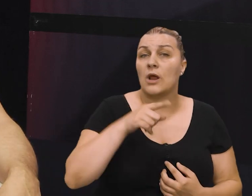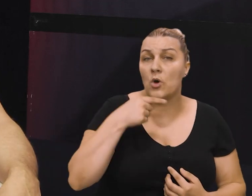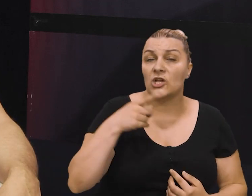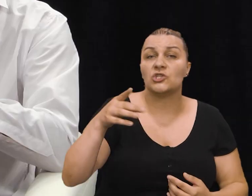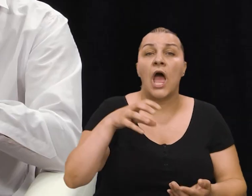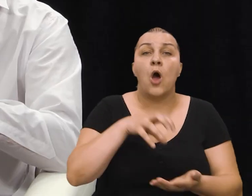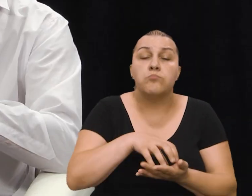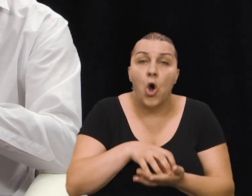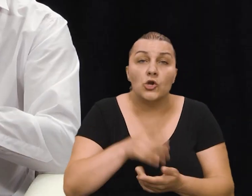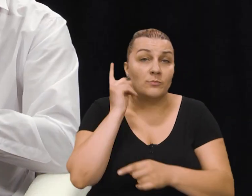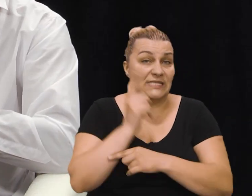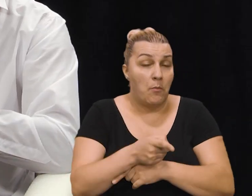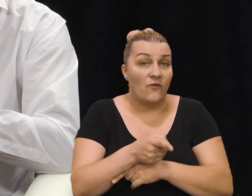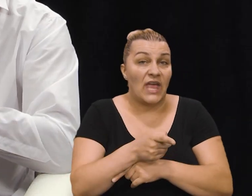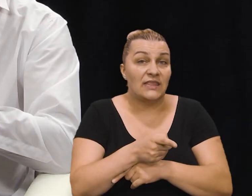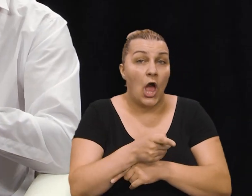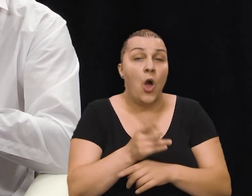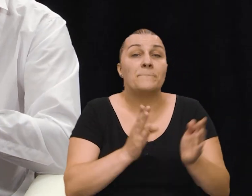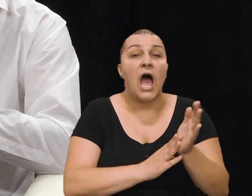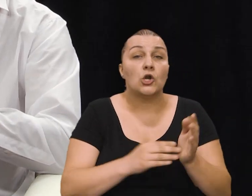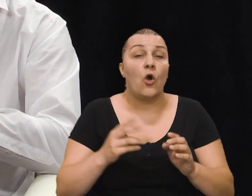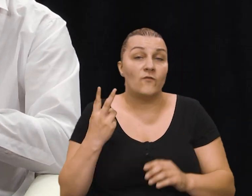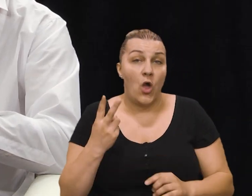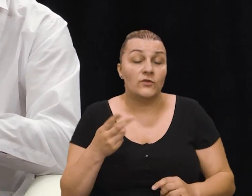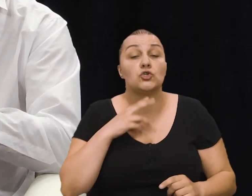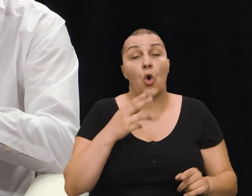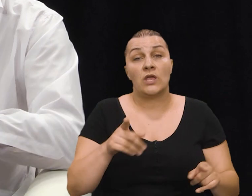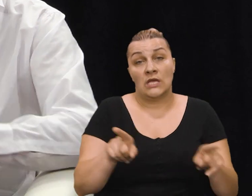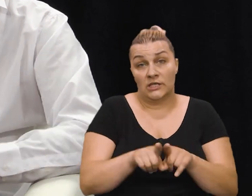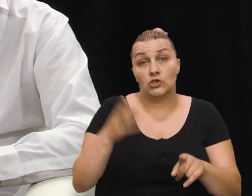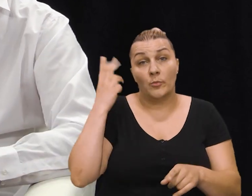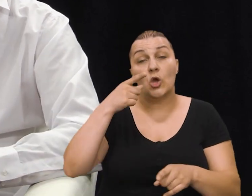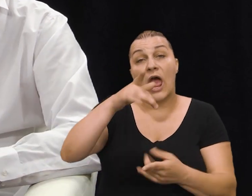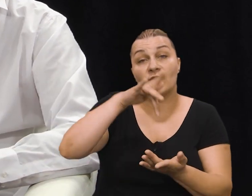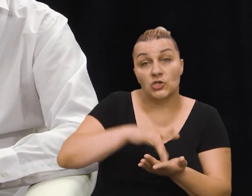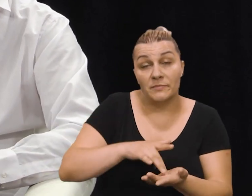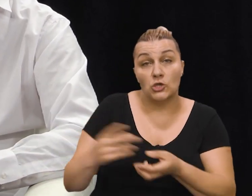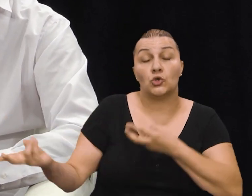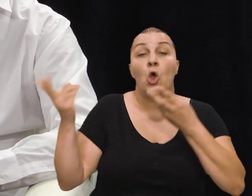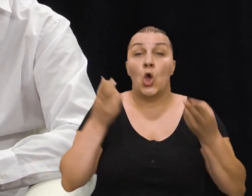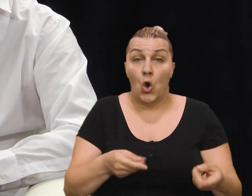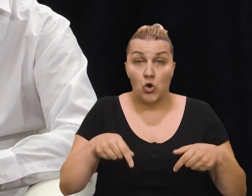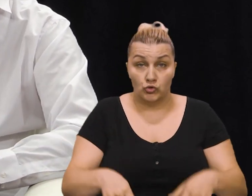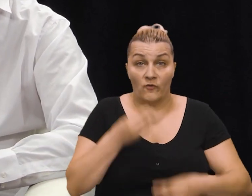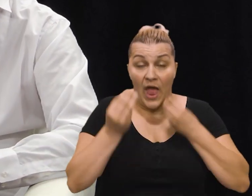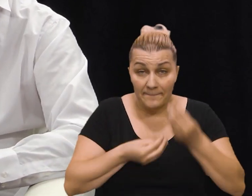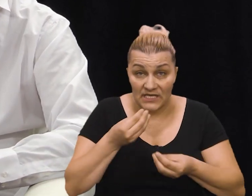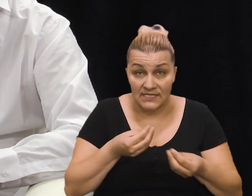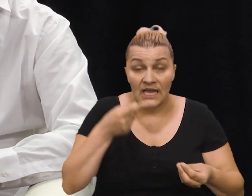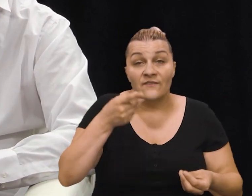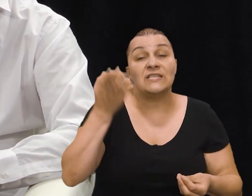moramo reći da je bojnom zapovjedao Marko Gojević, koji je također bio na vašem mjestu gost naše